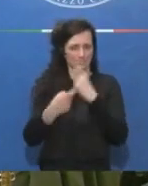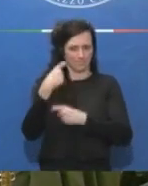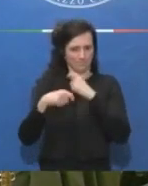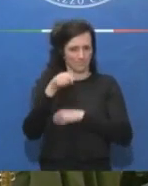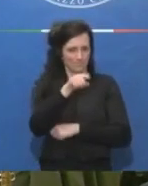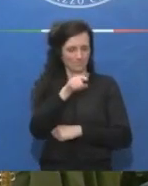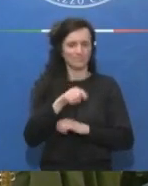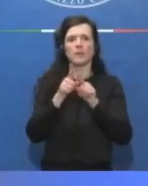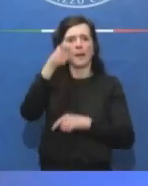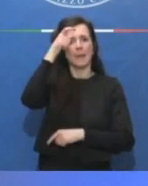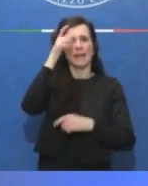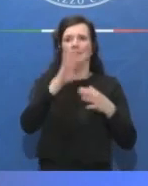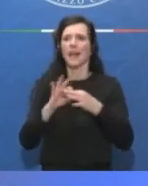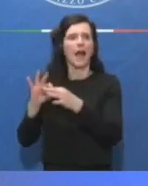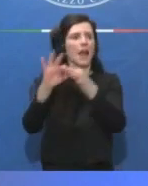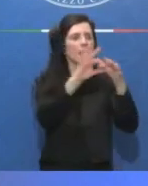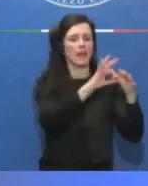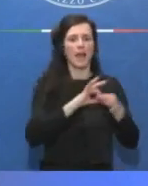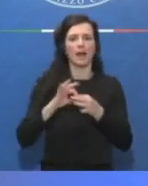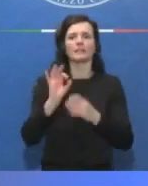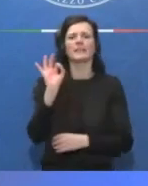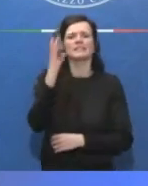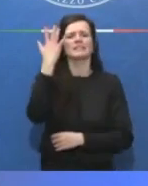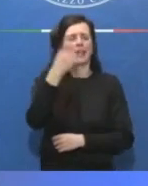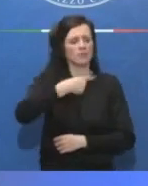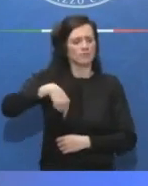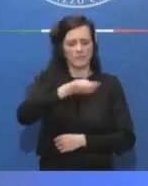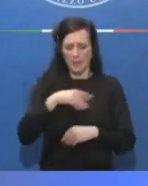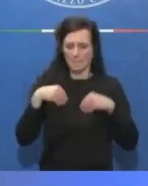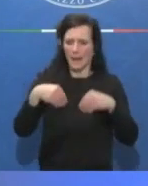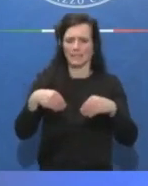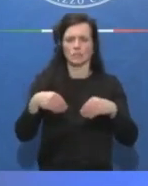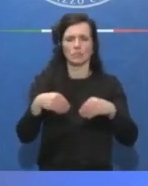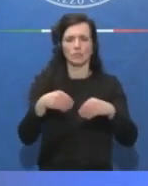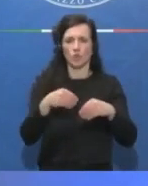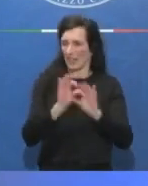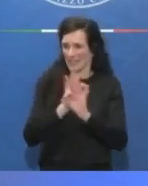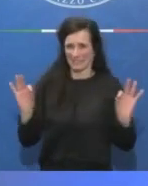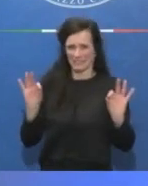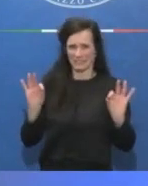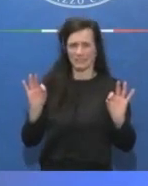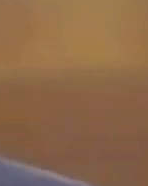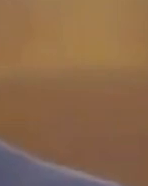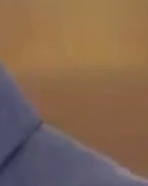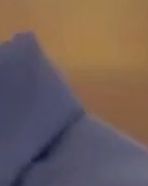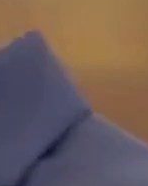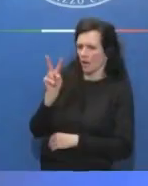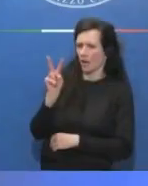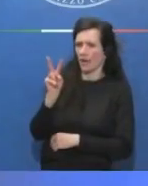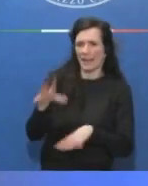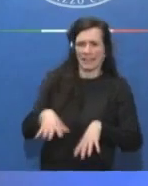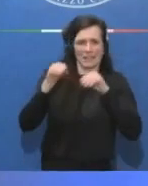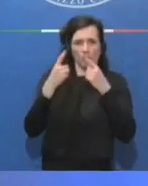è stato mandato giù in cucina. Gli hanno ficcato il ripieno nel culo e ce lo siamo mangiato alla cena di stato. Poi non l'ho più rivisto. No,